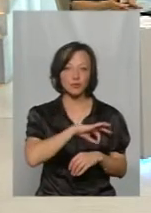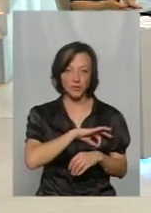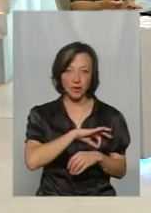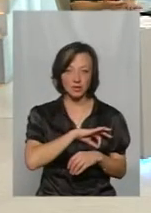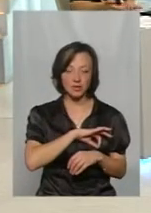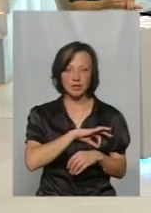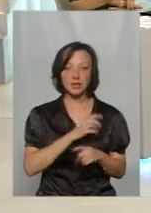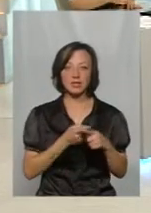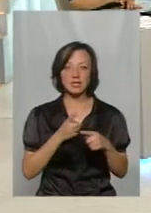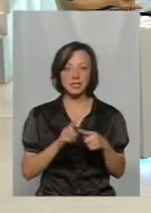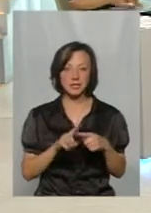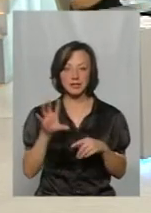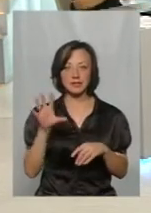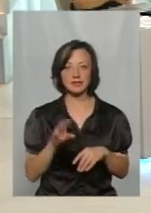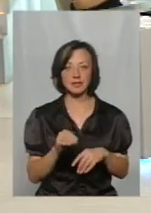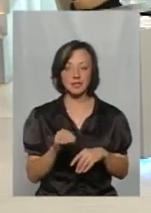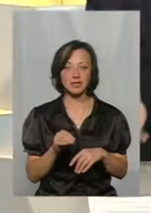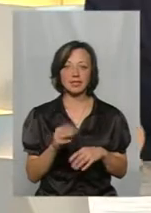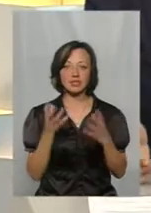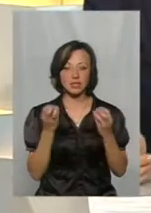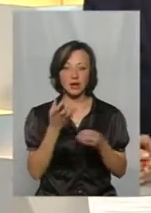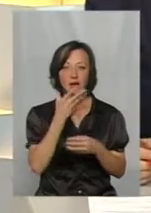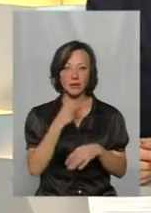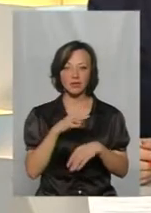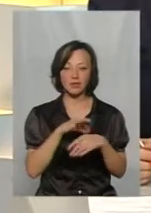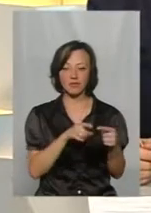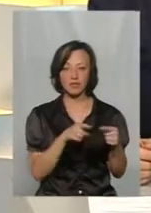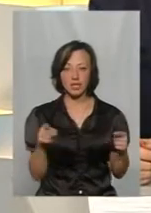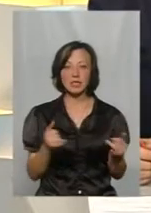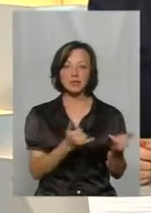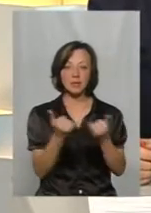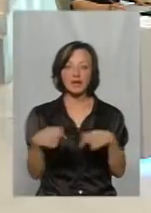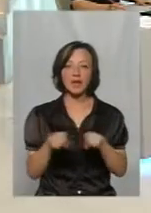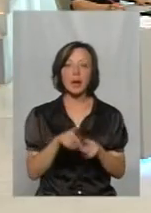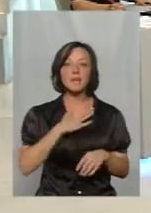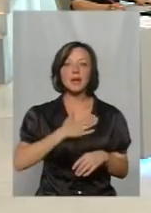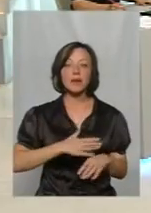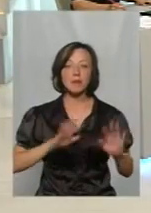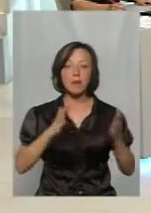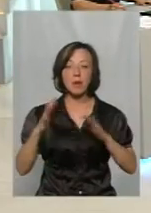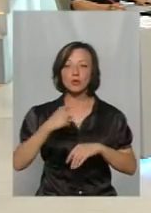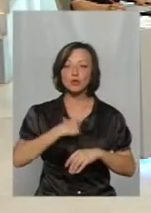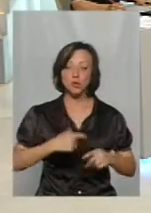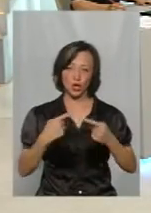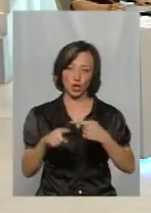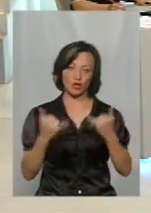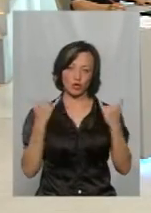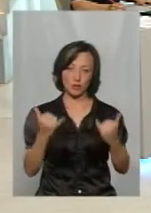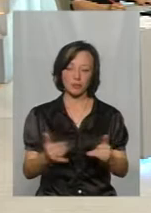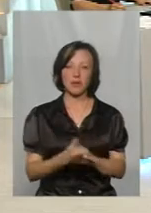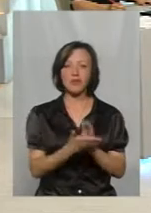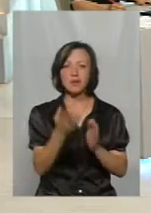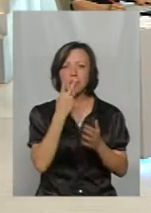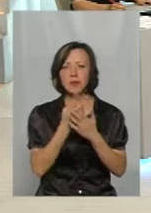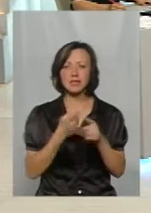застосувати, і ще їх гарно провести. І забезпечити такі приємні хвилини і собі, і іншим. Ви б